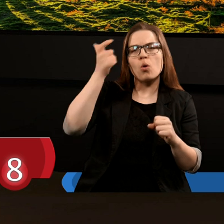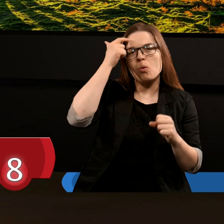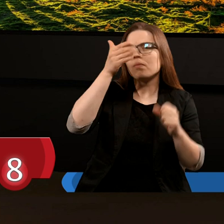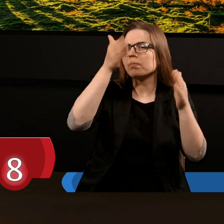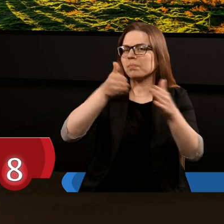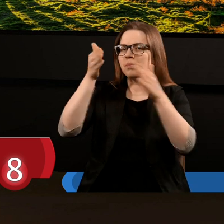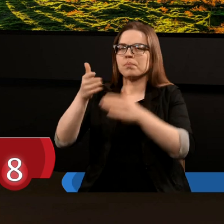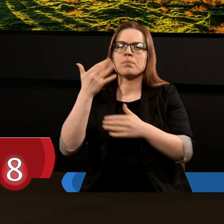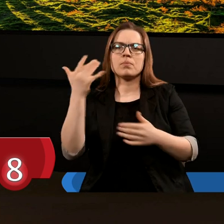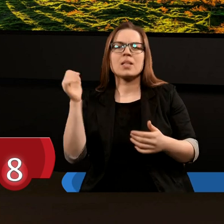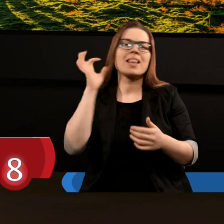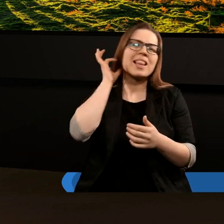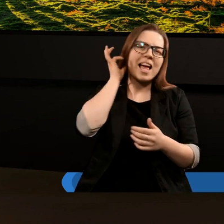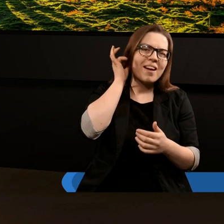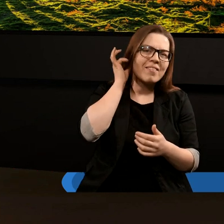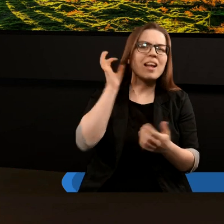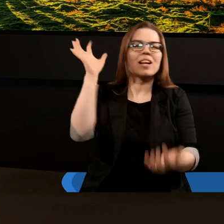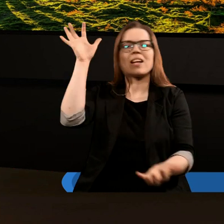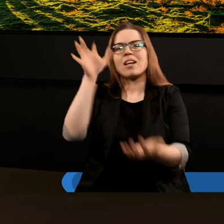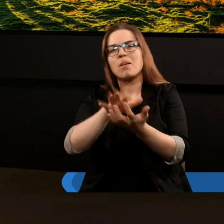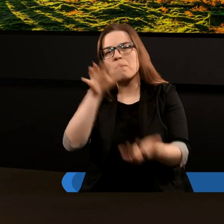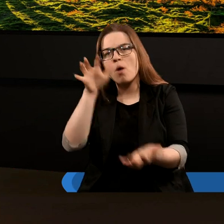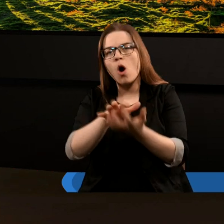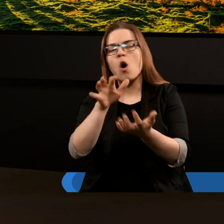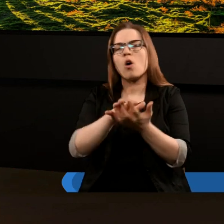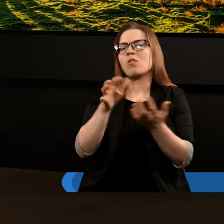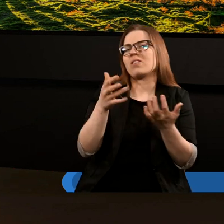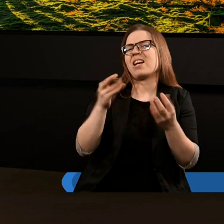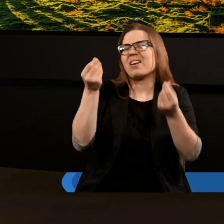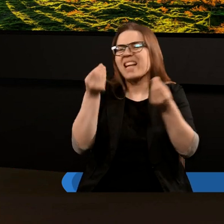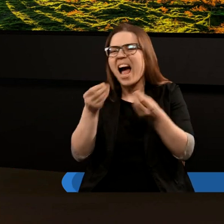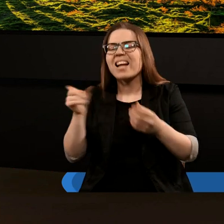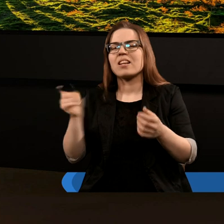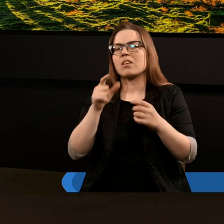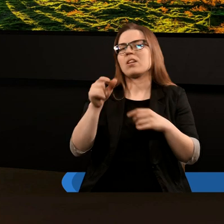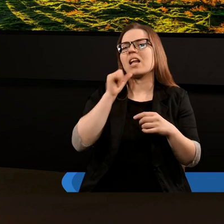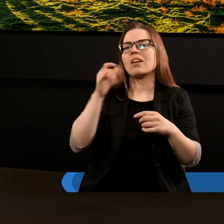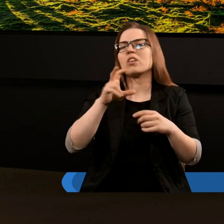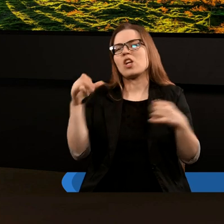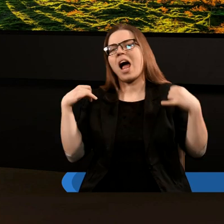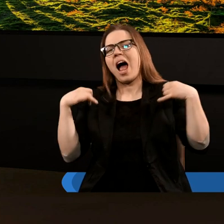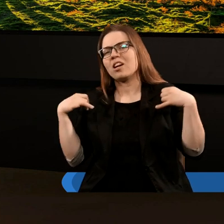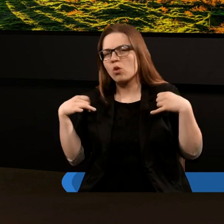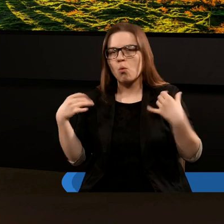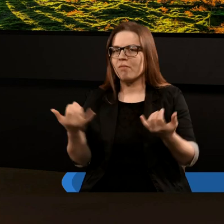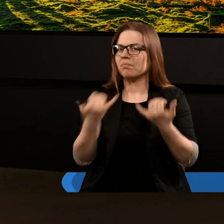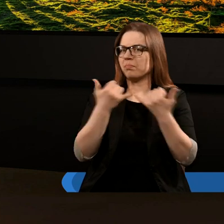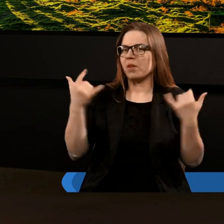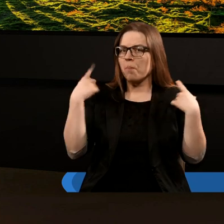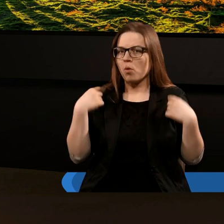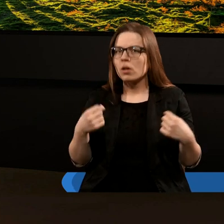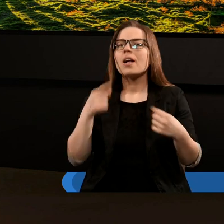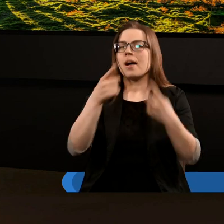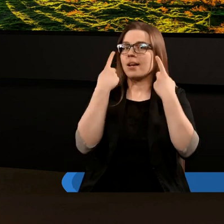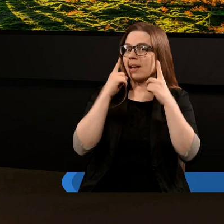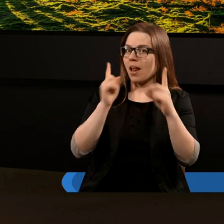głównych postaci. Jest tam niewiasta, jest tam smok, jest tam jakiś potomek niewiasty, reszta potomstwa niewiasty, aniołowie. I jak